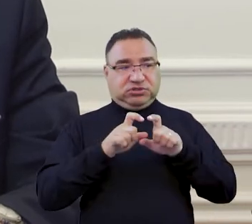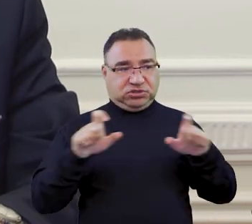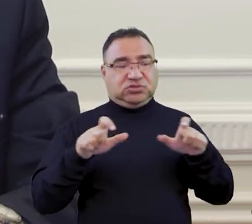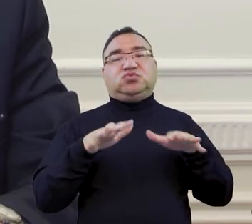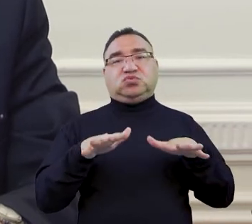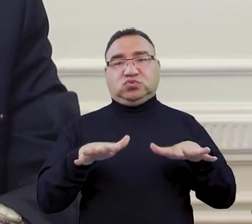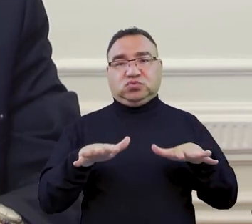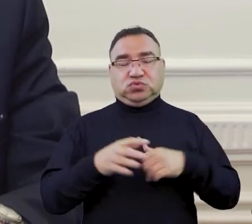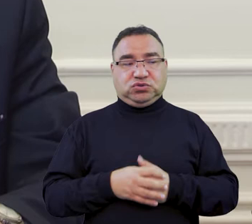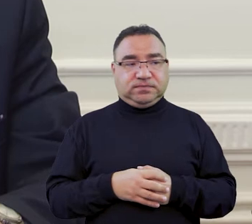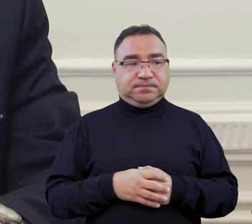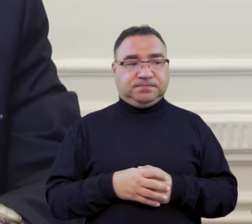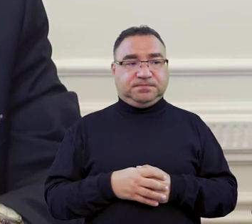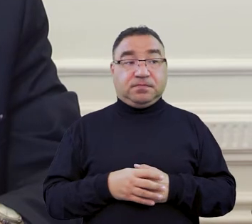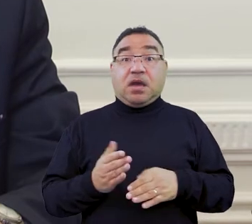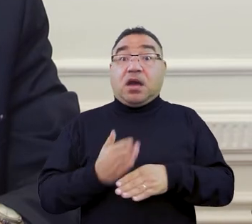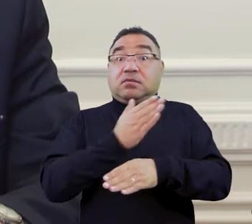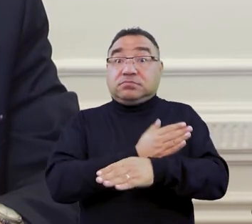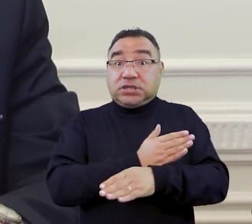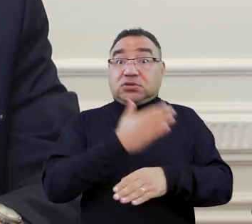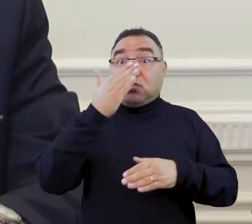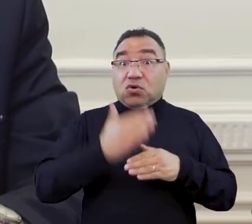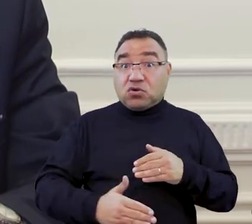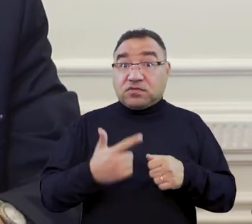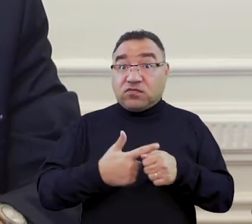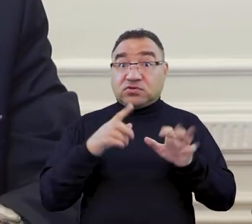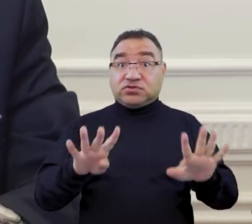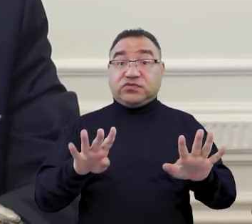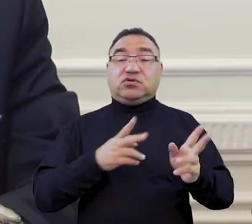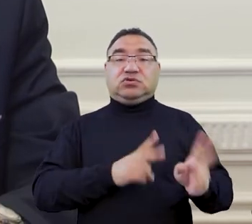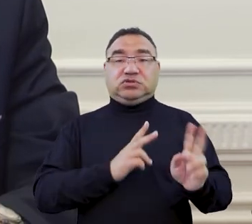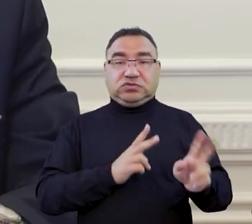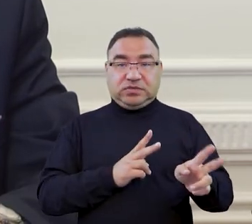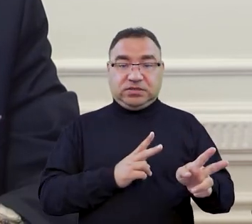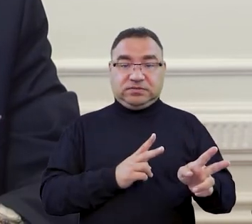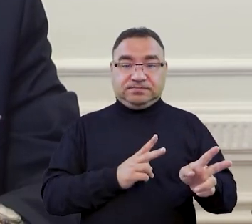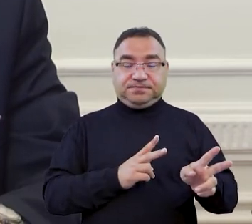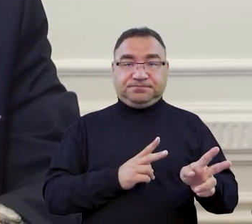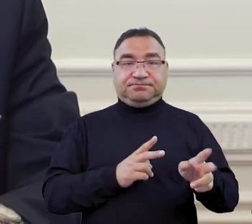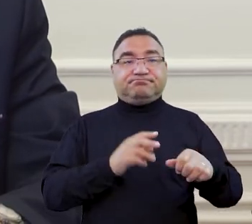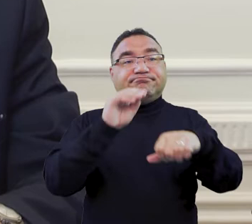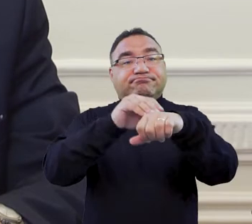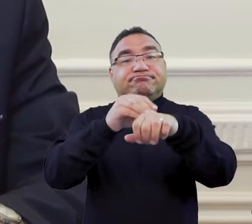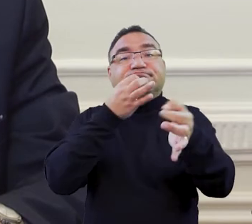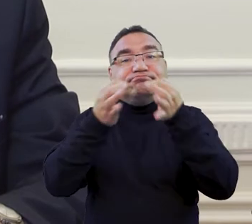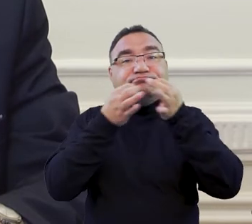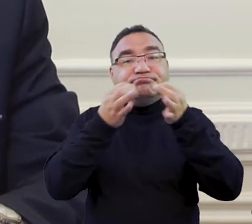czasu. Przed upływem tego terminu należy tu w bezpośrednim kontakcie z uczelnią